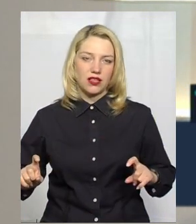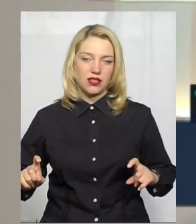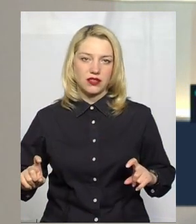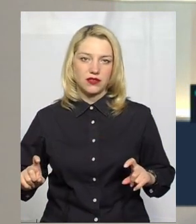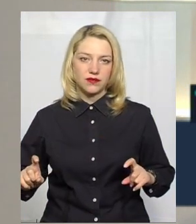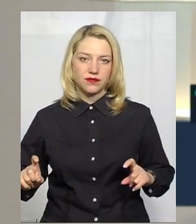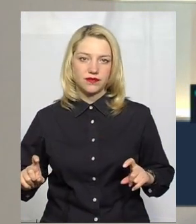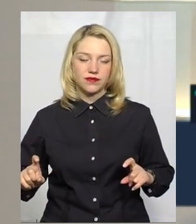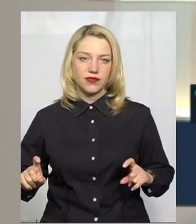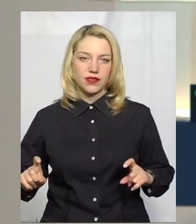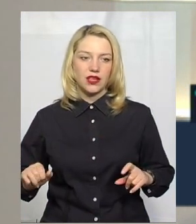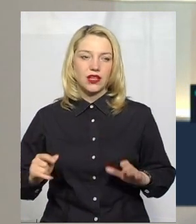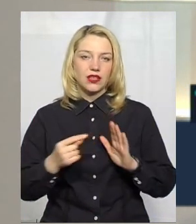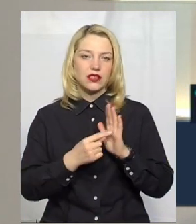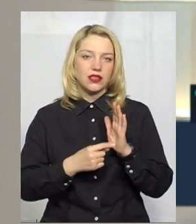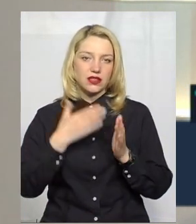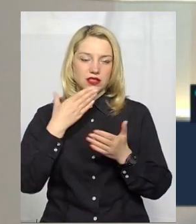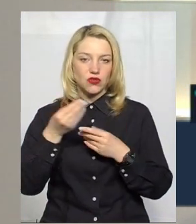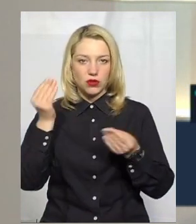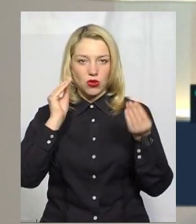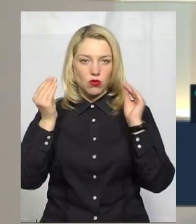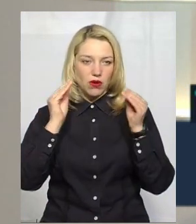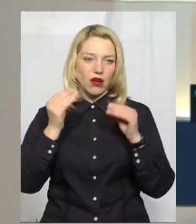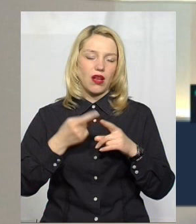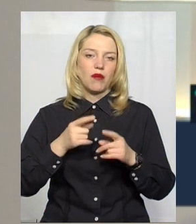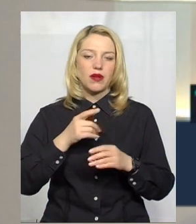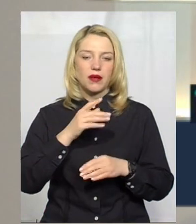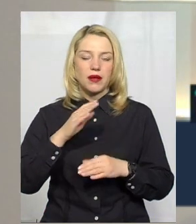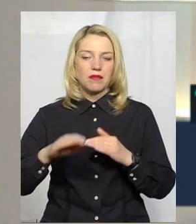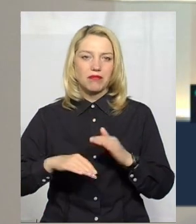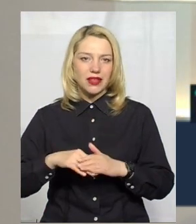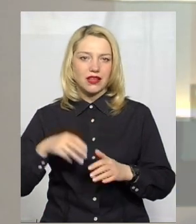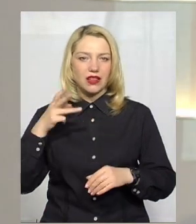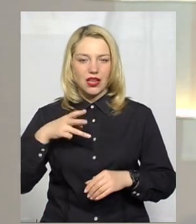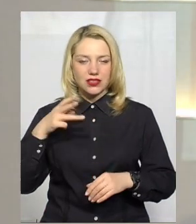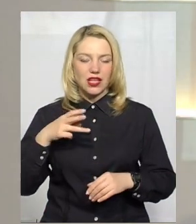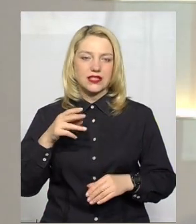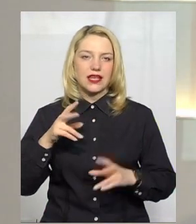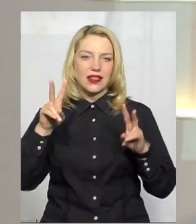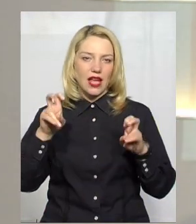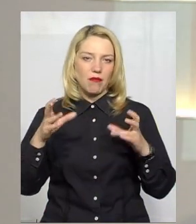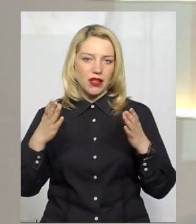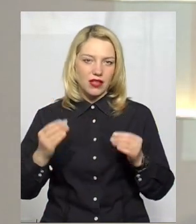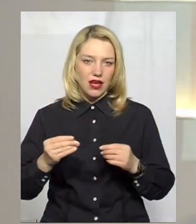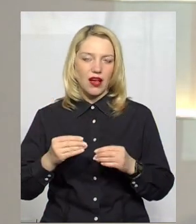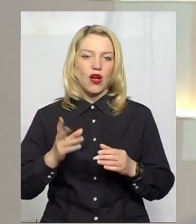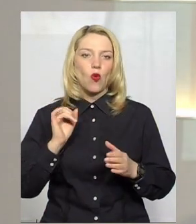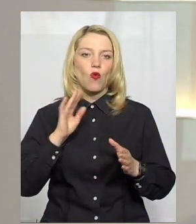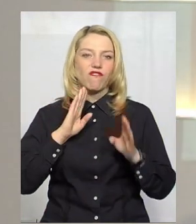та ділитися своїми думками під трансляцією теми дня у мережі Фейсбук.